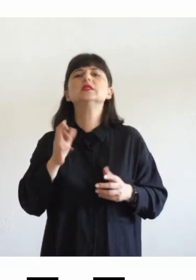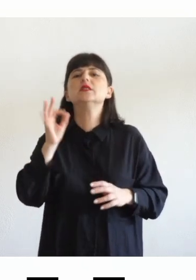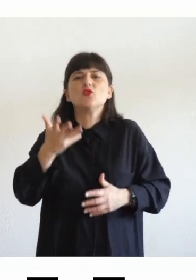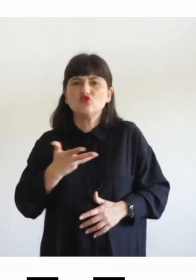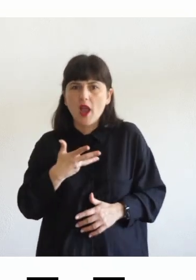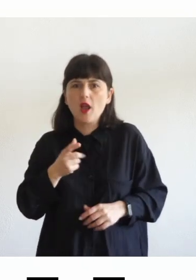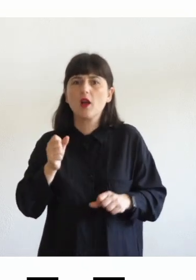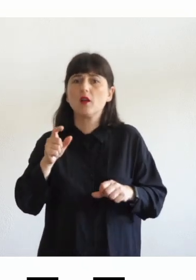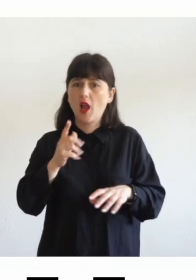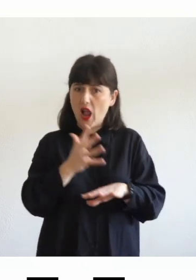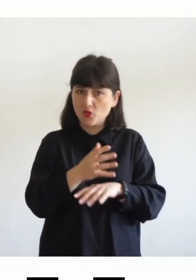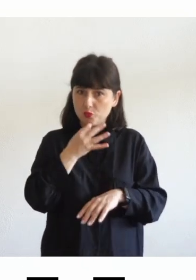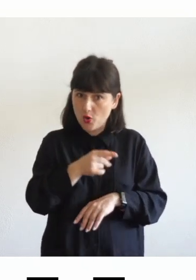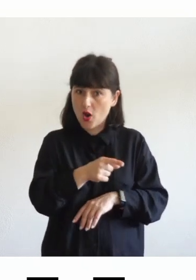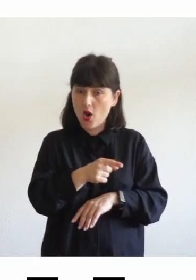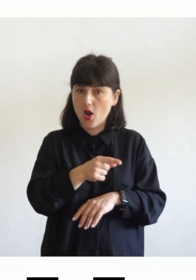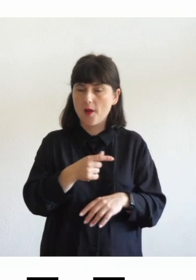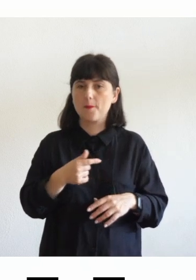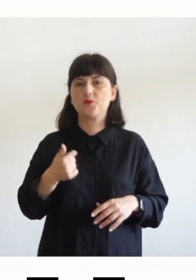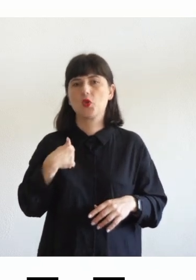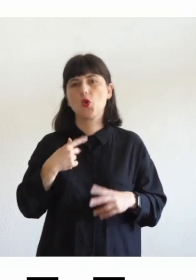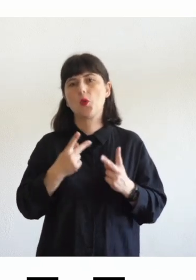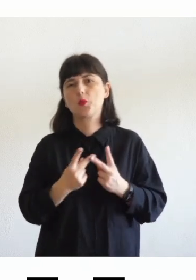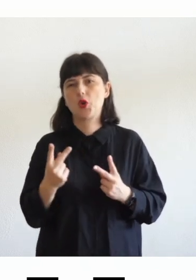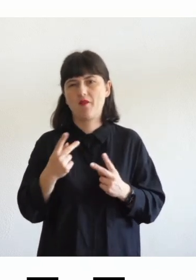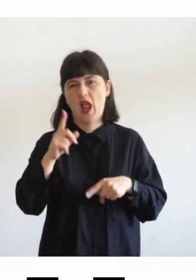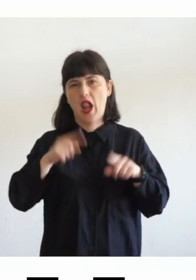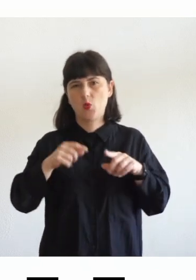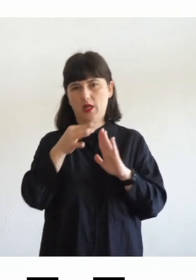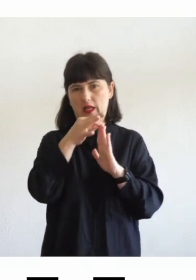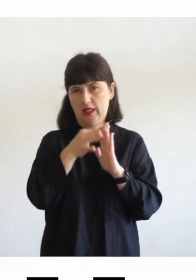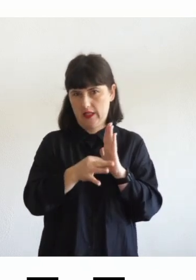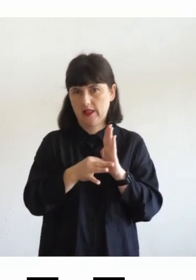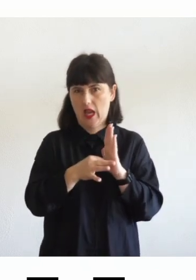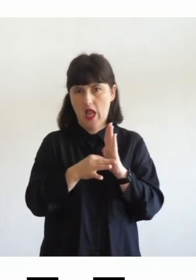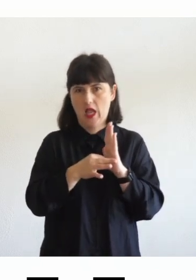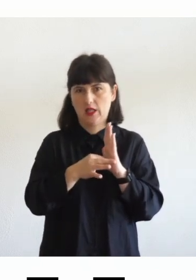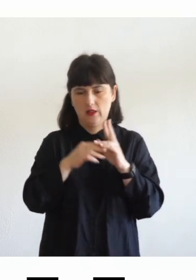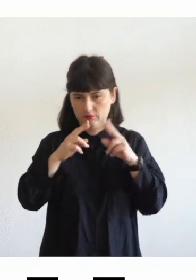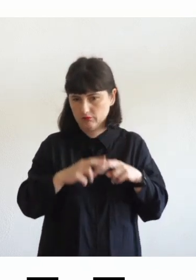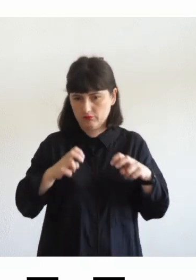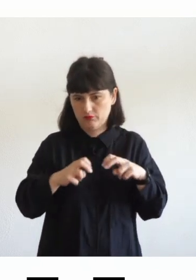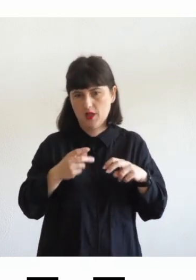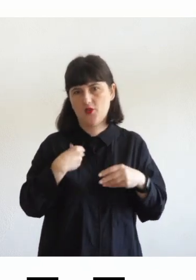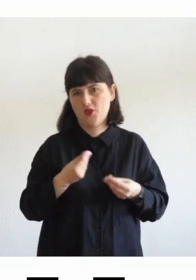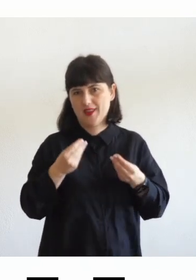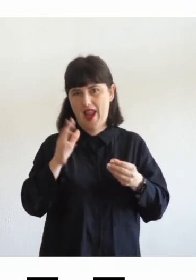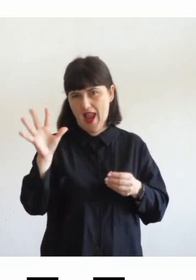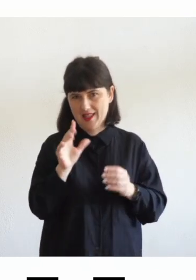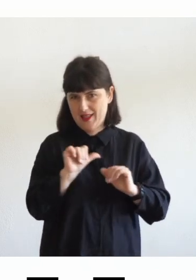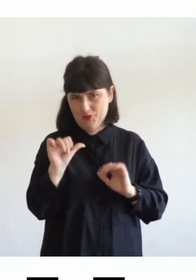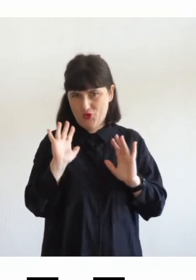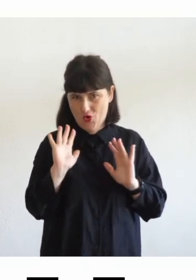allora ho provato ad analizzare alcuni dei criteri ma solo un esempio per mostrarvi come